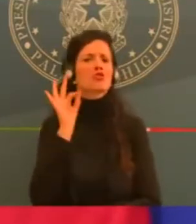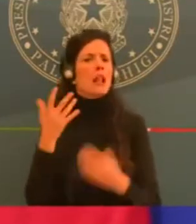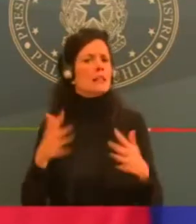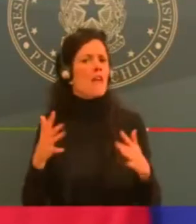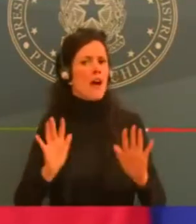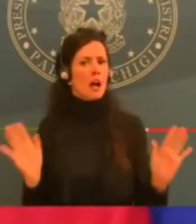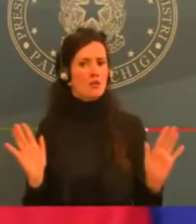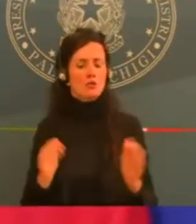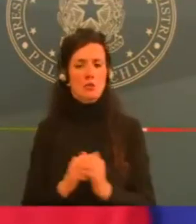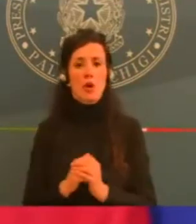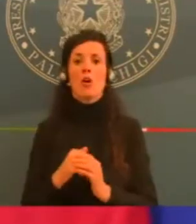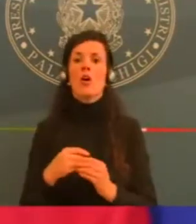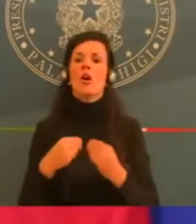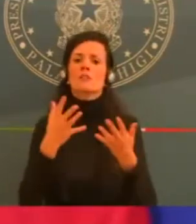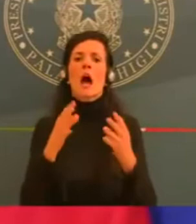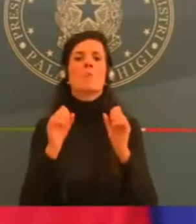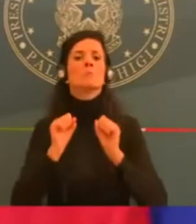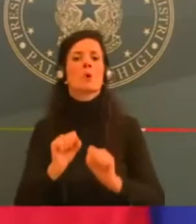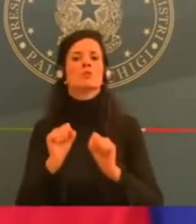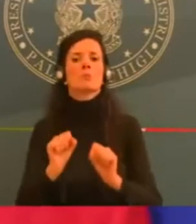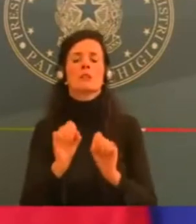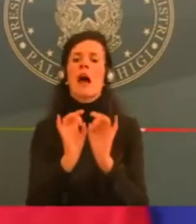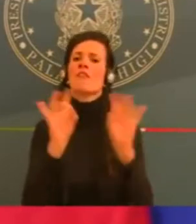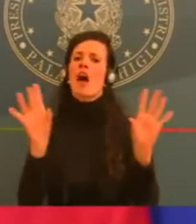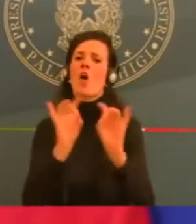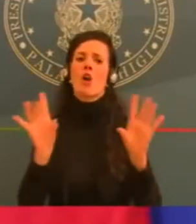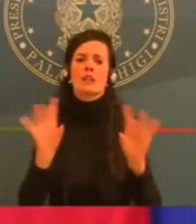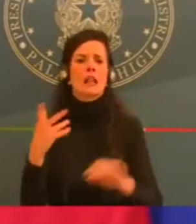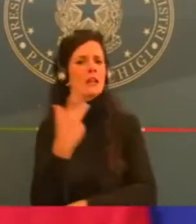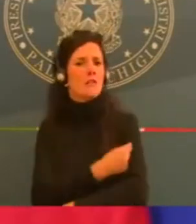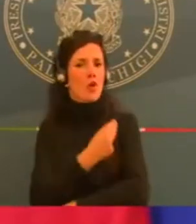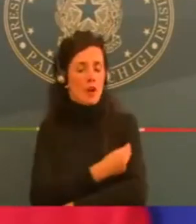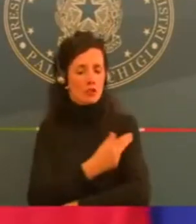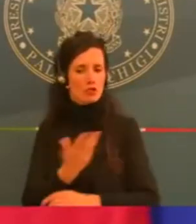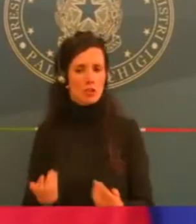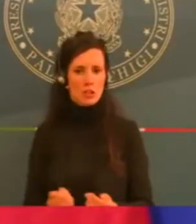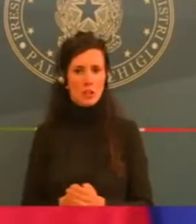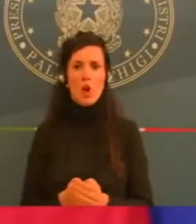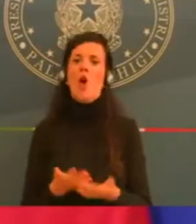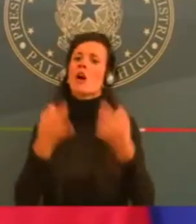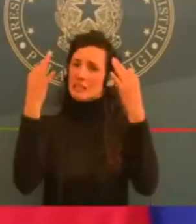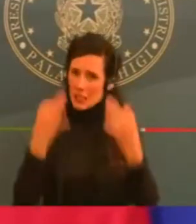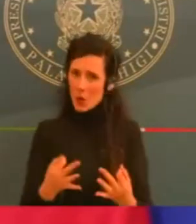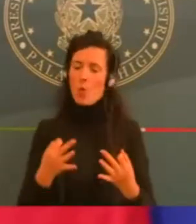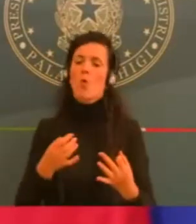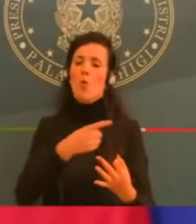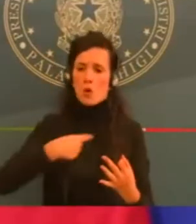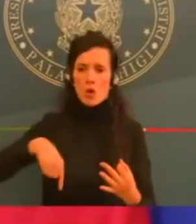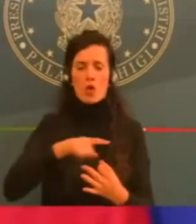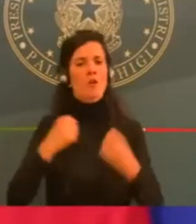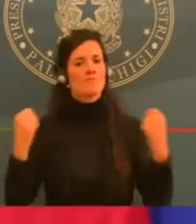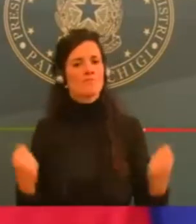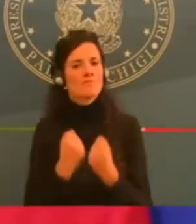campagna per spiegare a tutti che il vaccino sarà attestato dalle istituzioni più accreditate e qualificate in